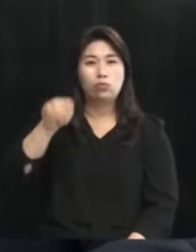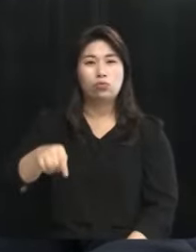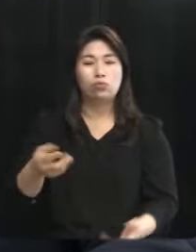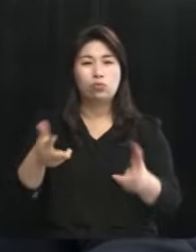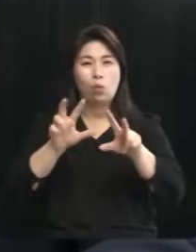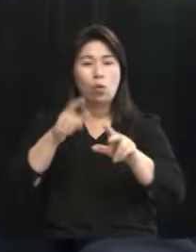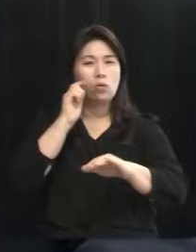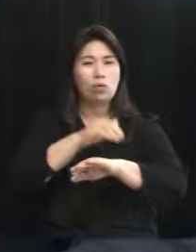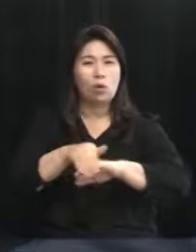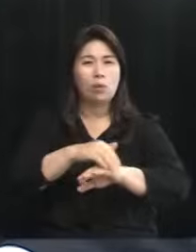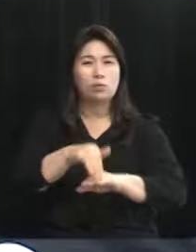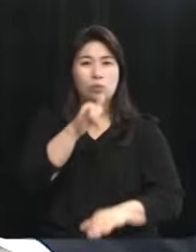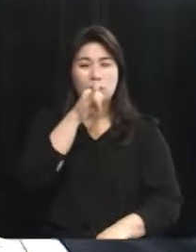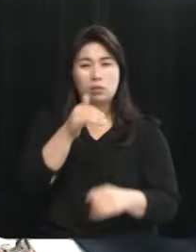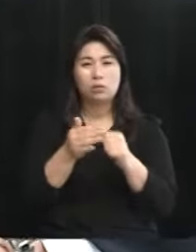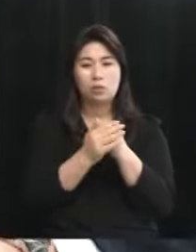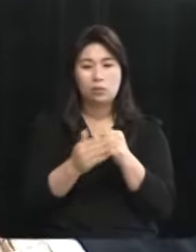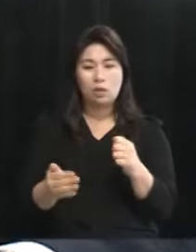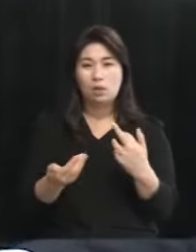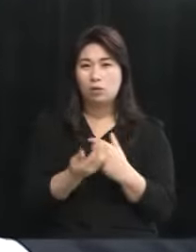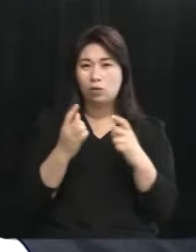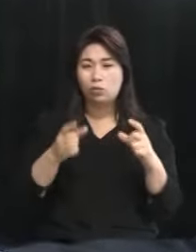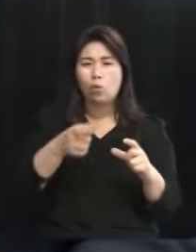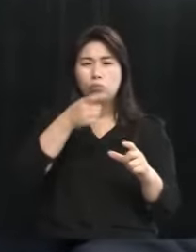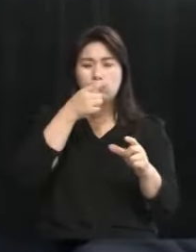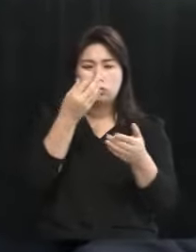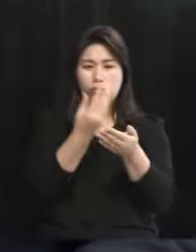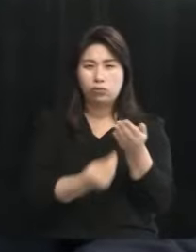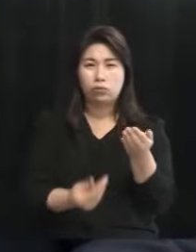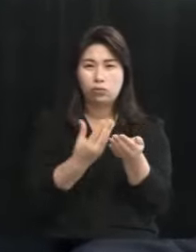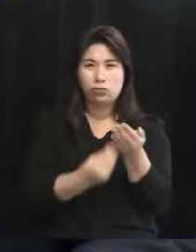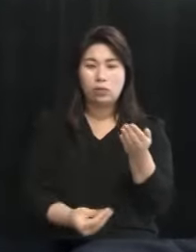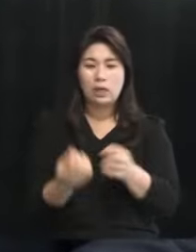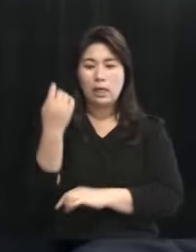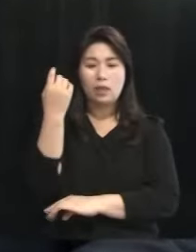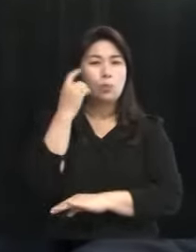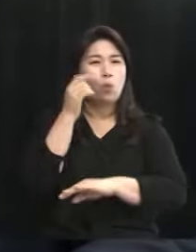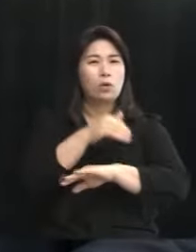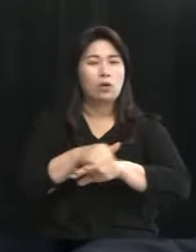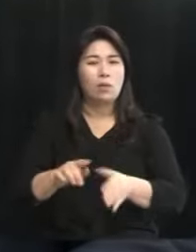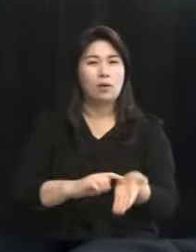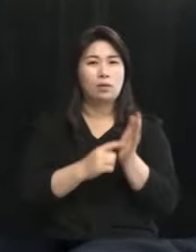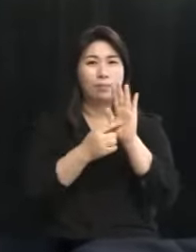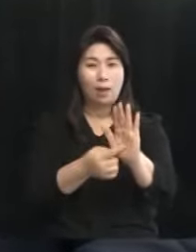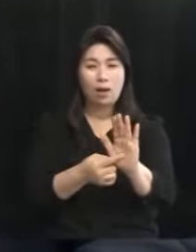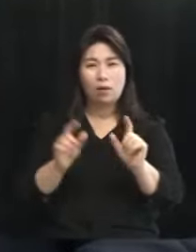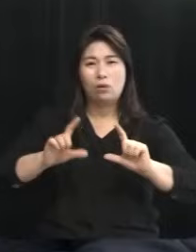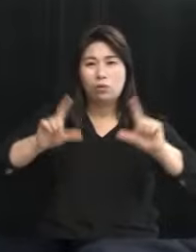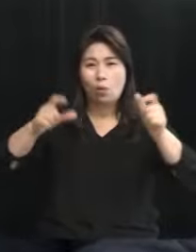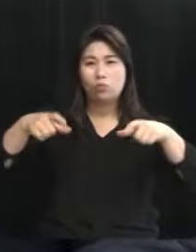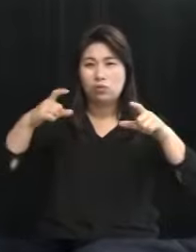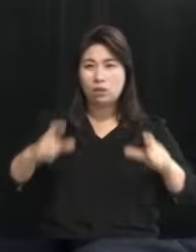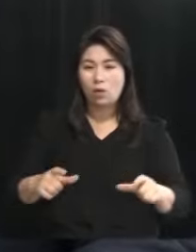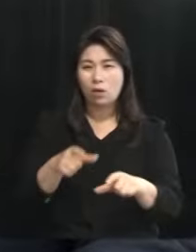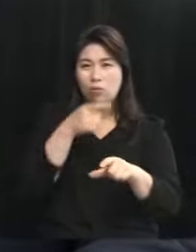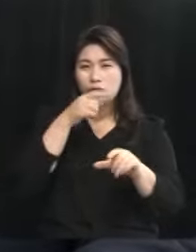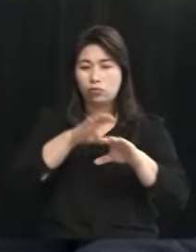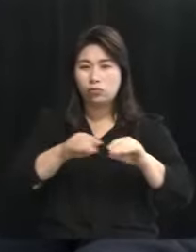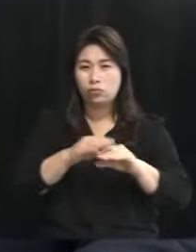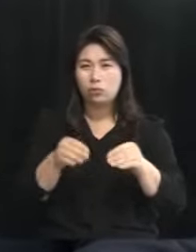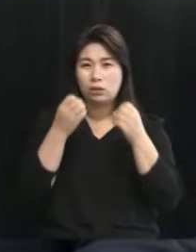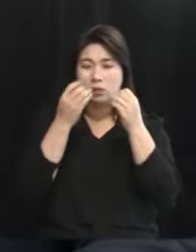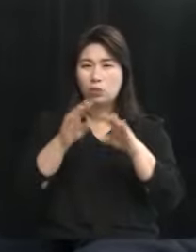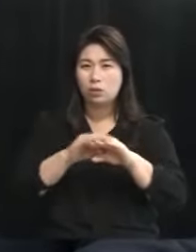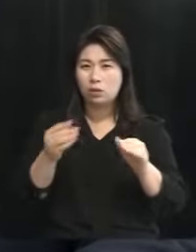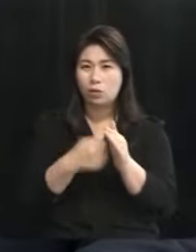그래서 제주도에서 하수저우정비 기본계획을 발표해서 동부지역에 하수처리장을 신설하도록